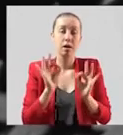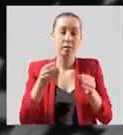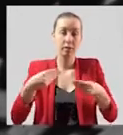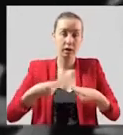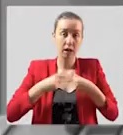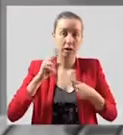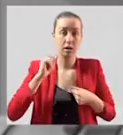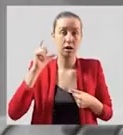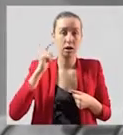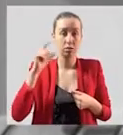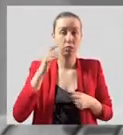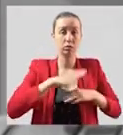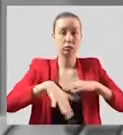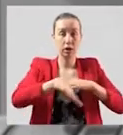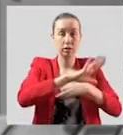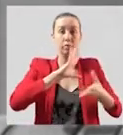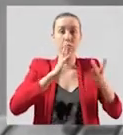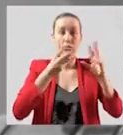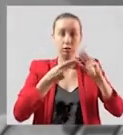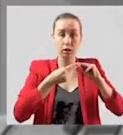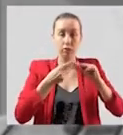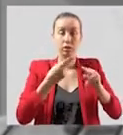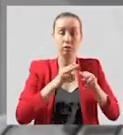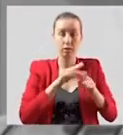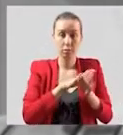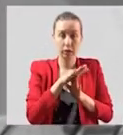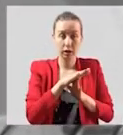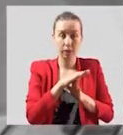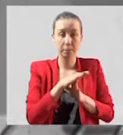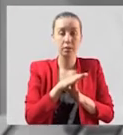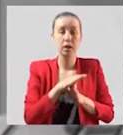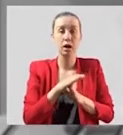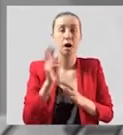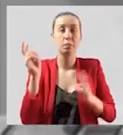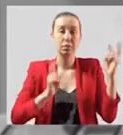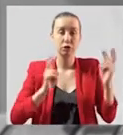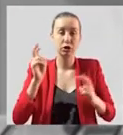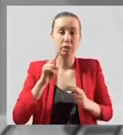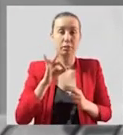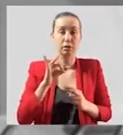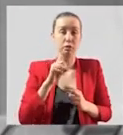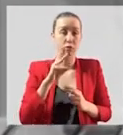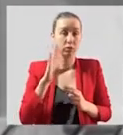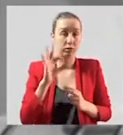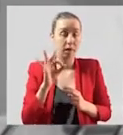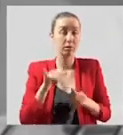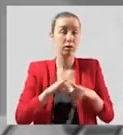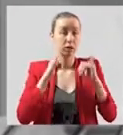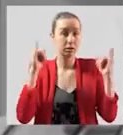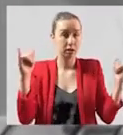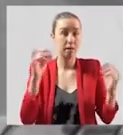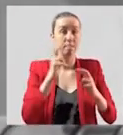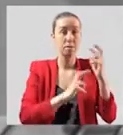В результате ее применения темпы роста промышленного производства существенно возросли, фабрики